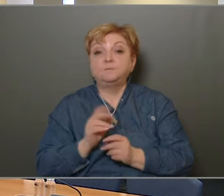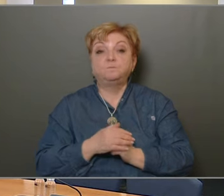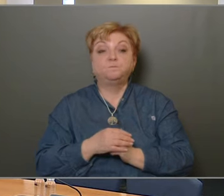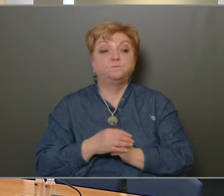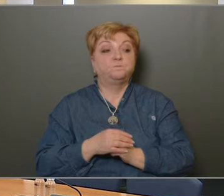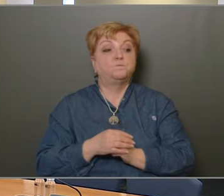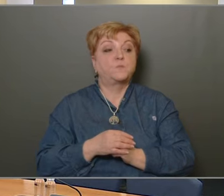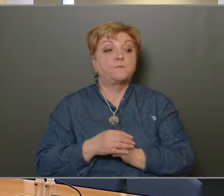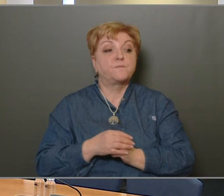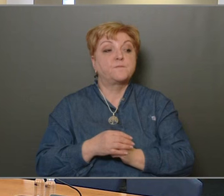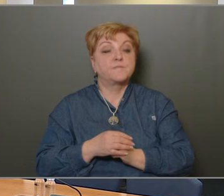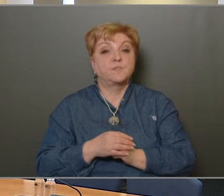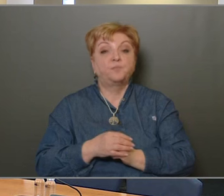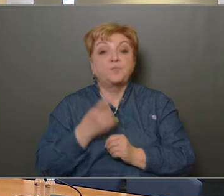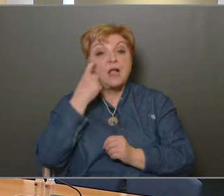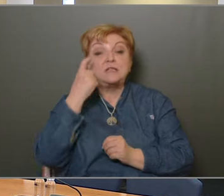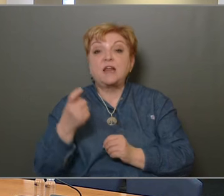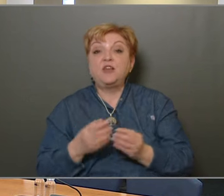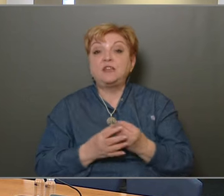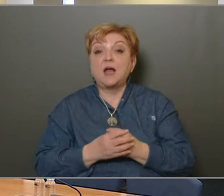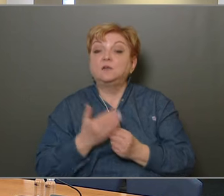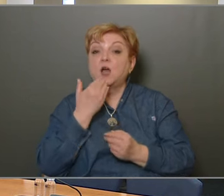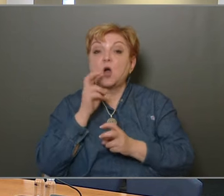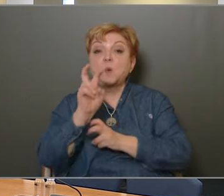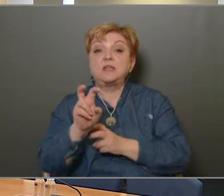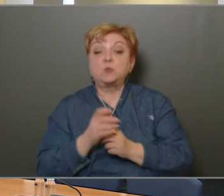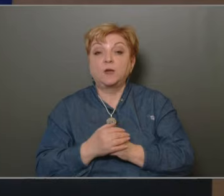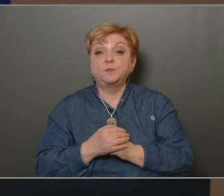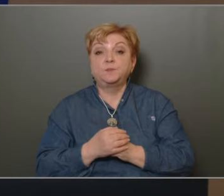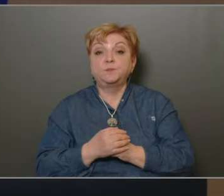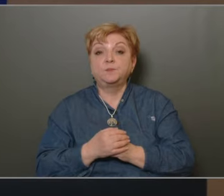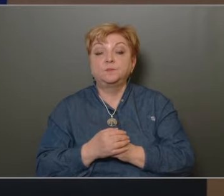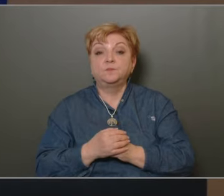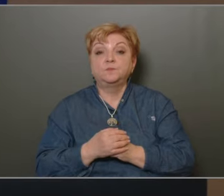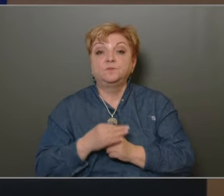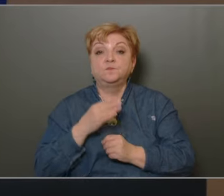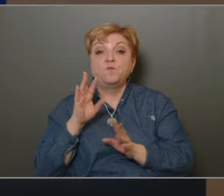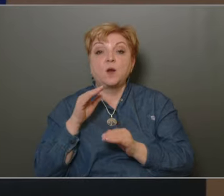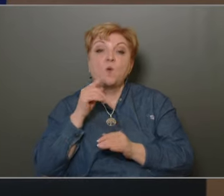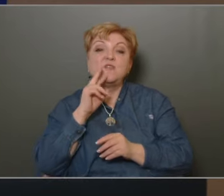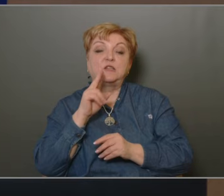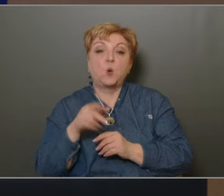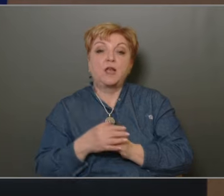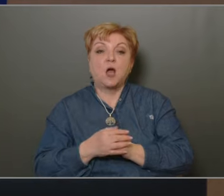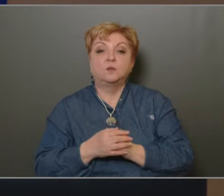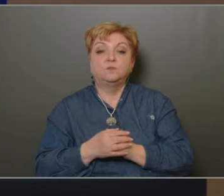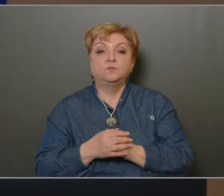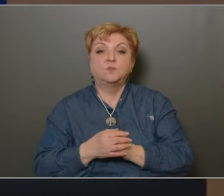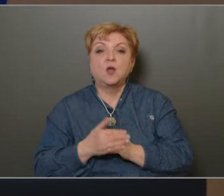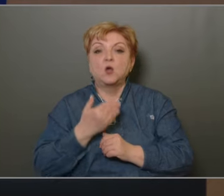van-e? Nincs. Észrevétel, ki kíván hozzá szólni. Vajú Viktorjának adom meg a szó.